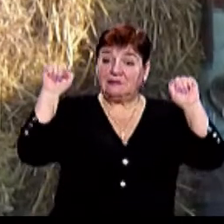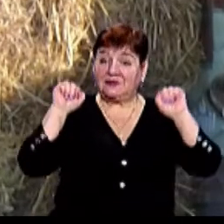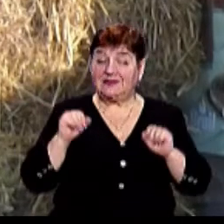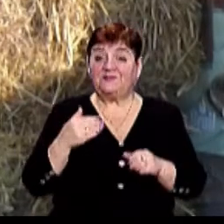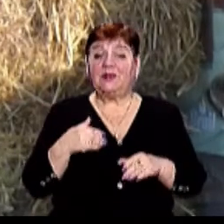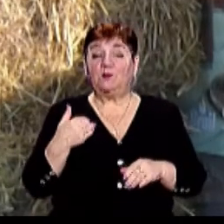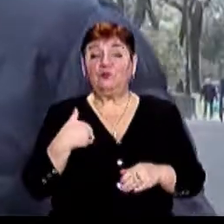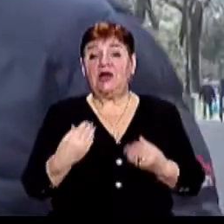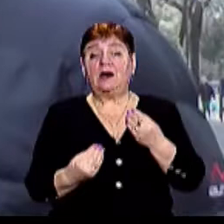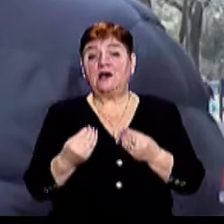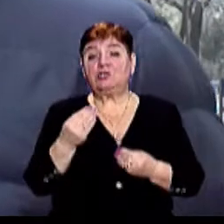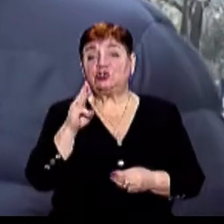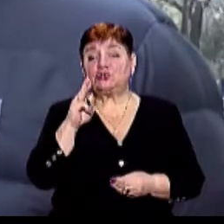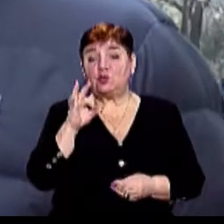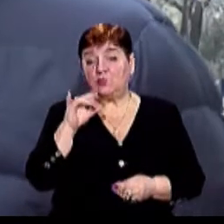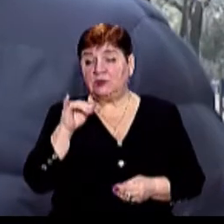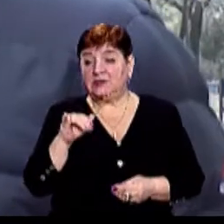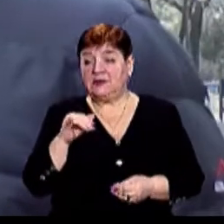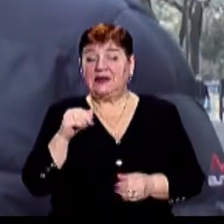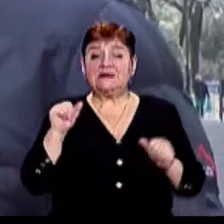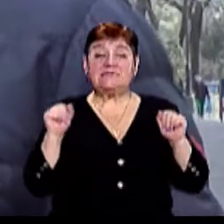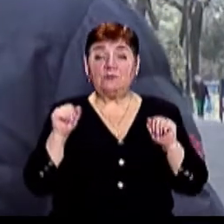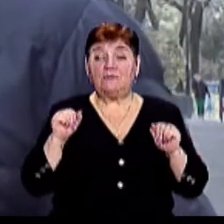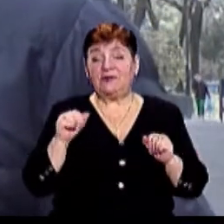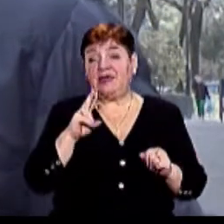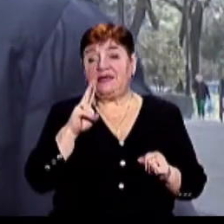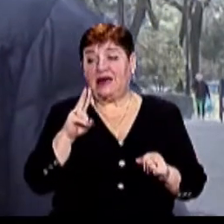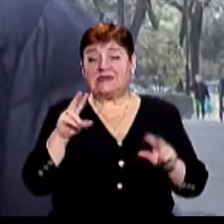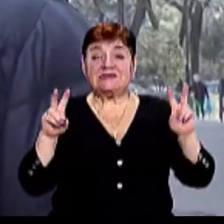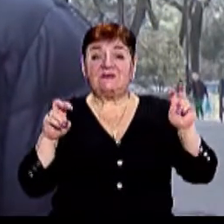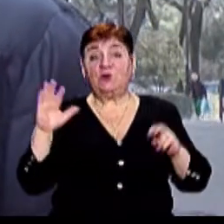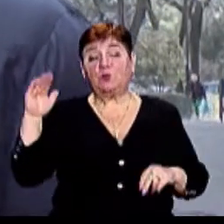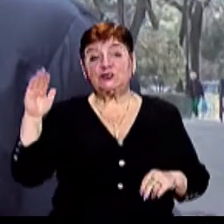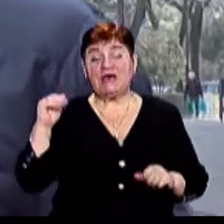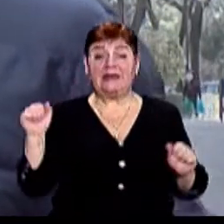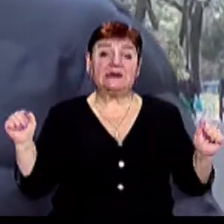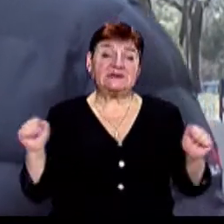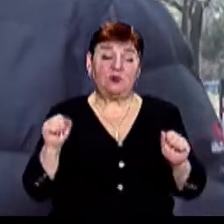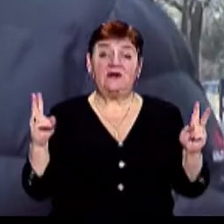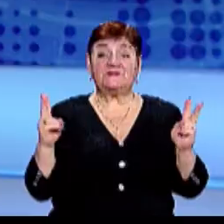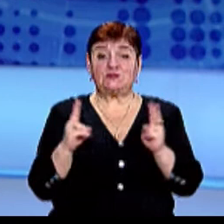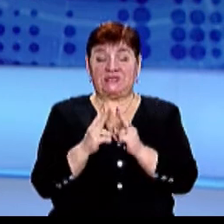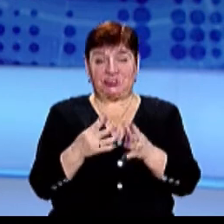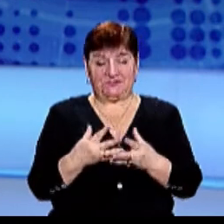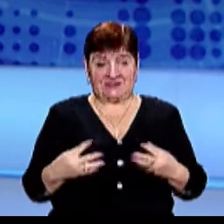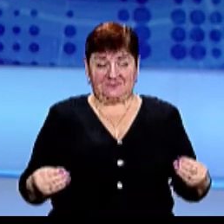буде фаер-шоу і спалення зимової мари, як символ прощання з зимою і зустрічі весні